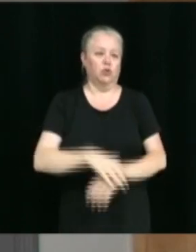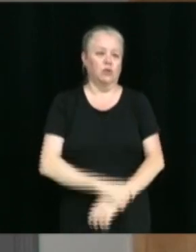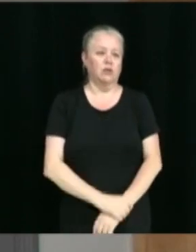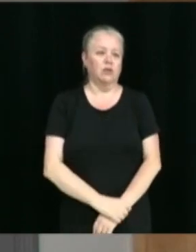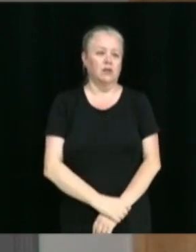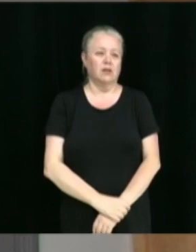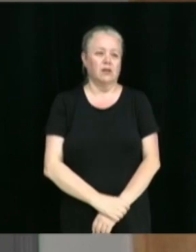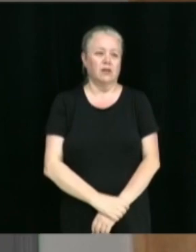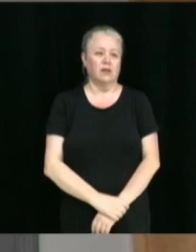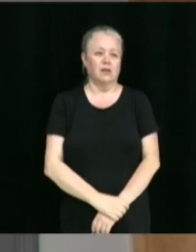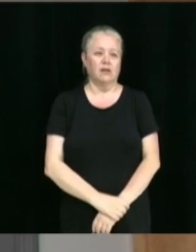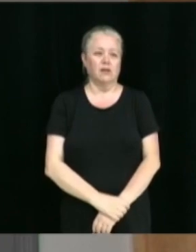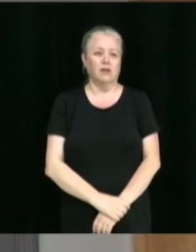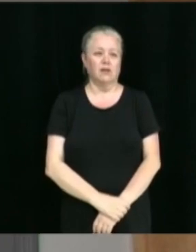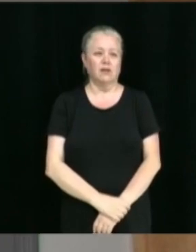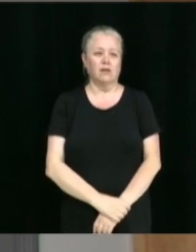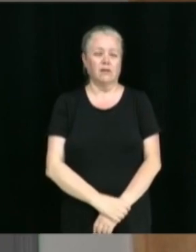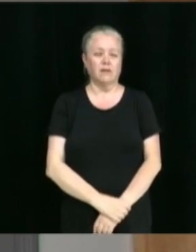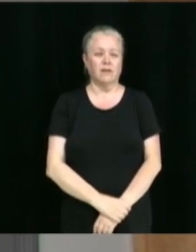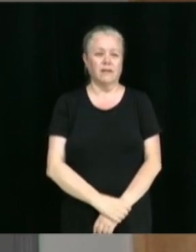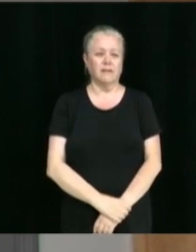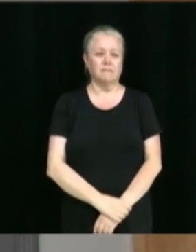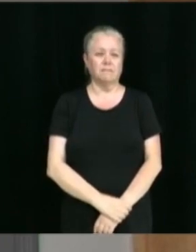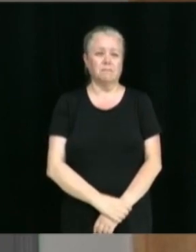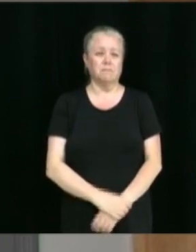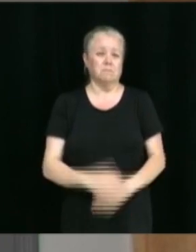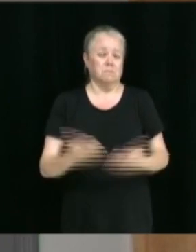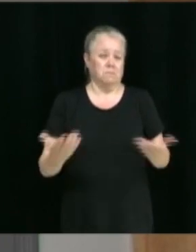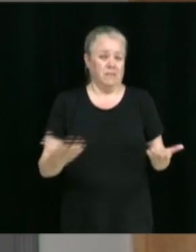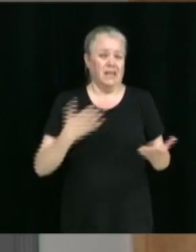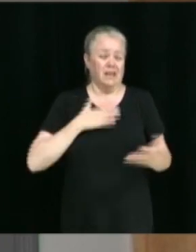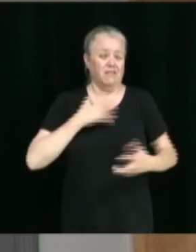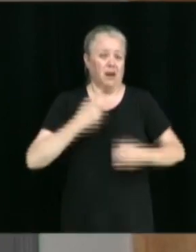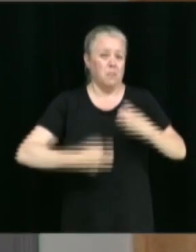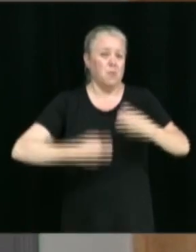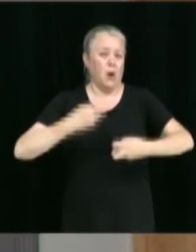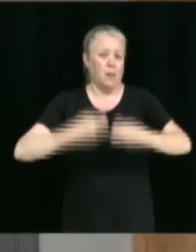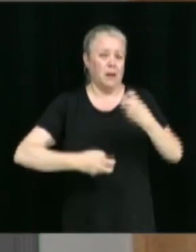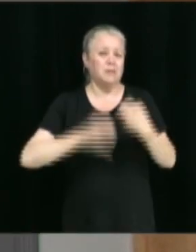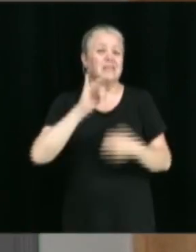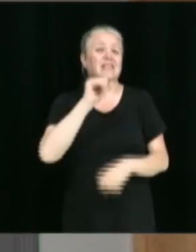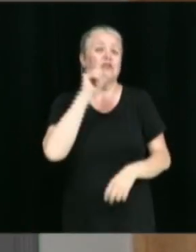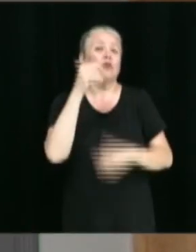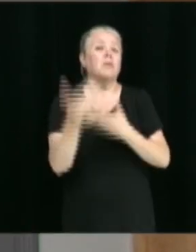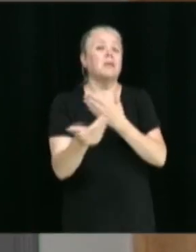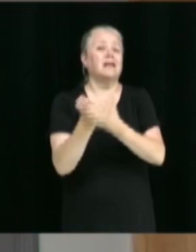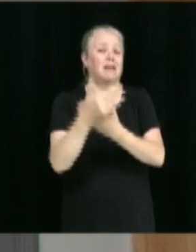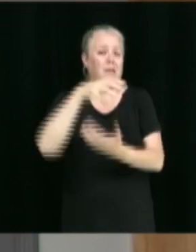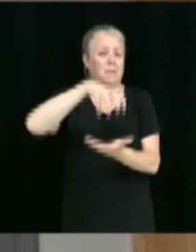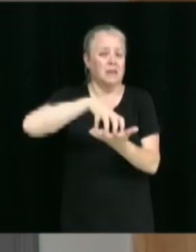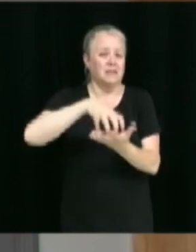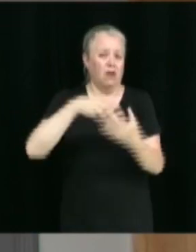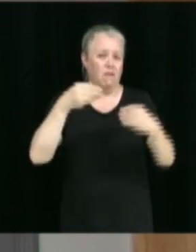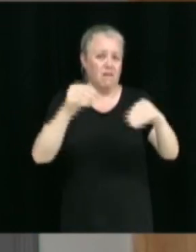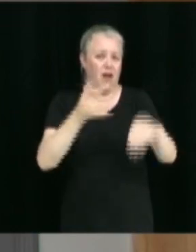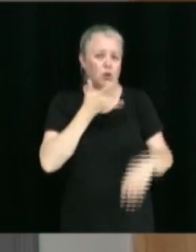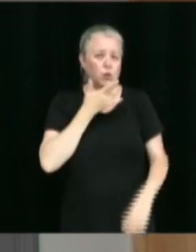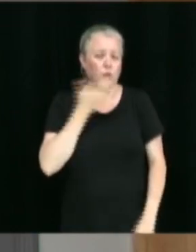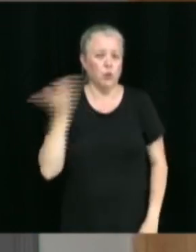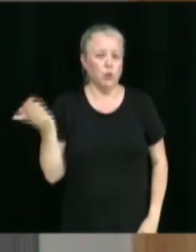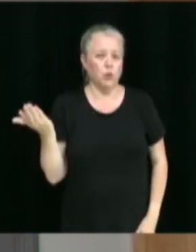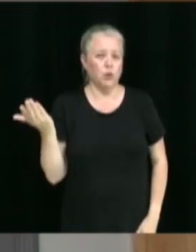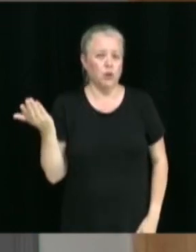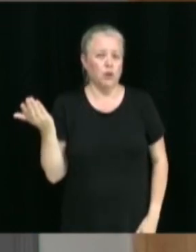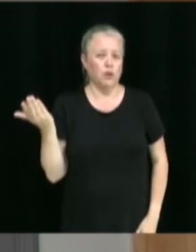Tu sais, nous autres, on a un problème. Éventuellement, ceci, demain matin, je vais vendre ma maison. Bien, il faut juste dire que c un